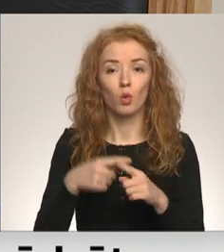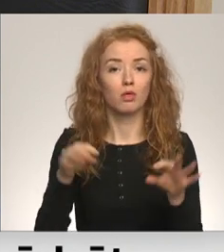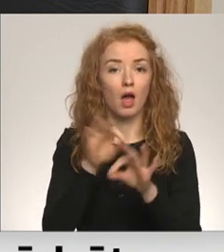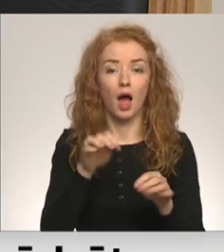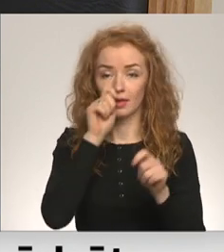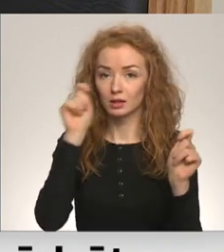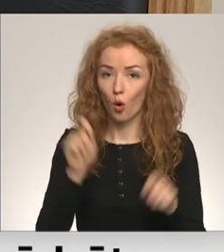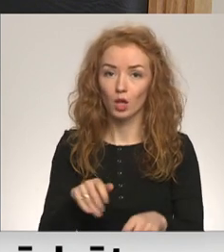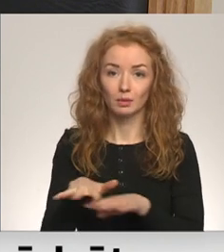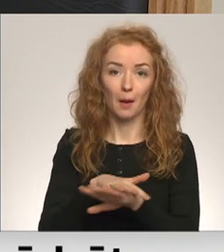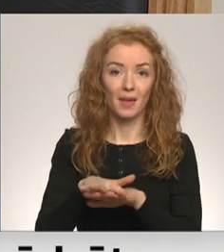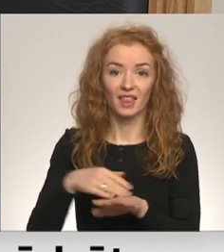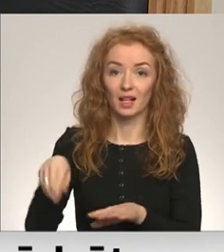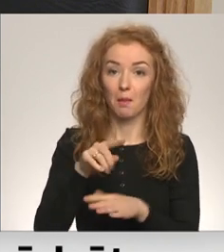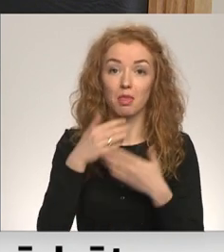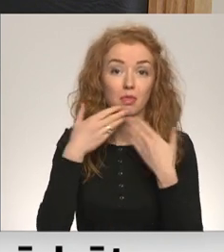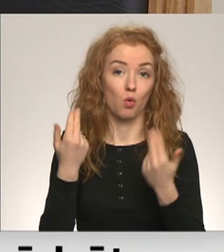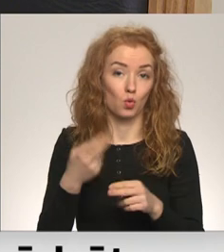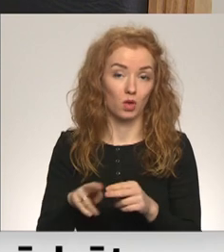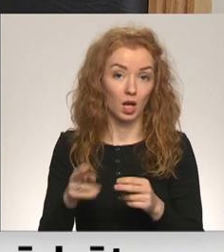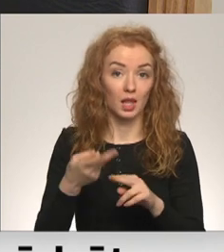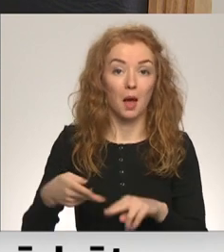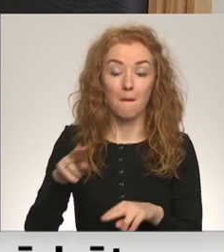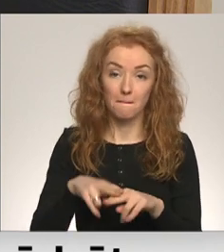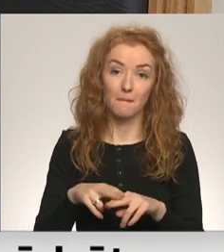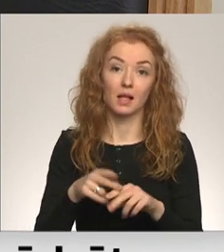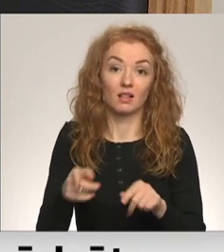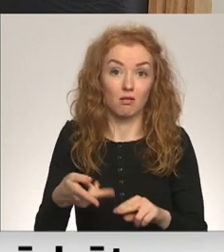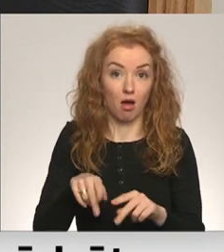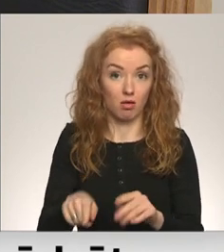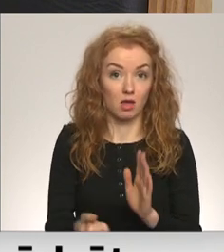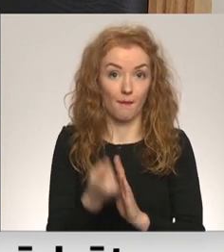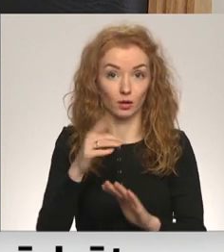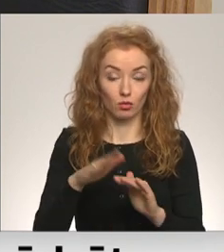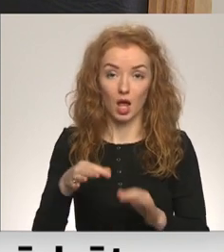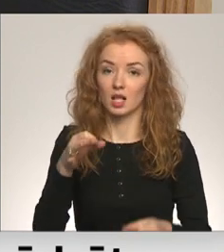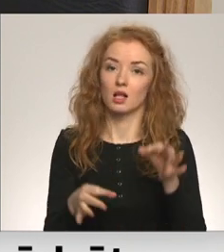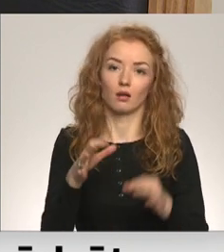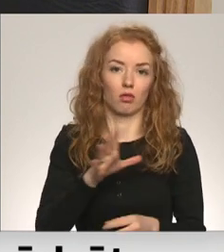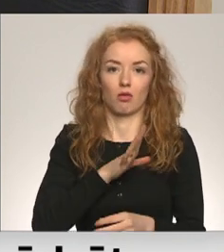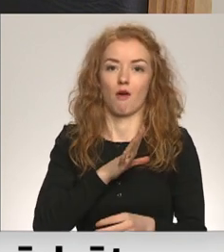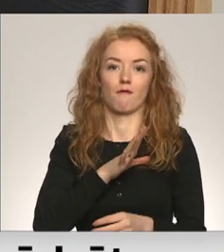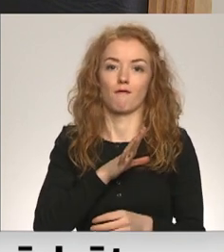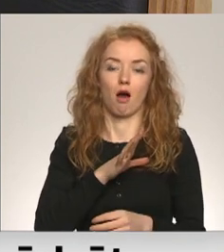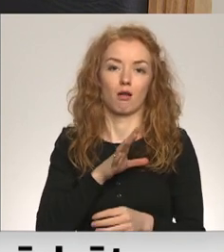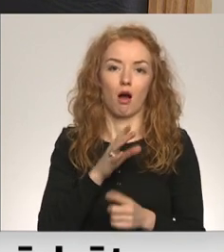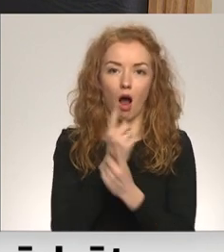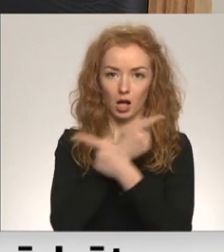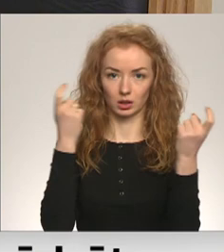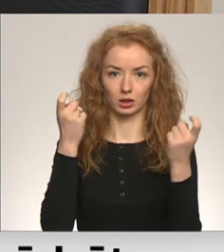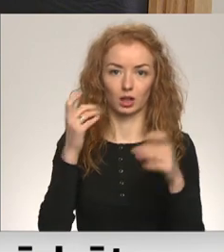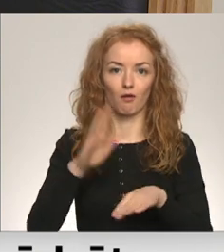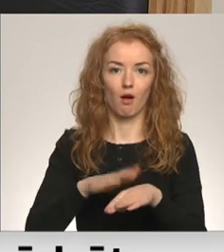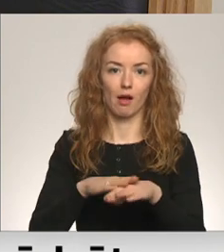sabiedrībai nav noderīti. Līdz ar to pastāvot šādiem apstākļiem tiesai nebija nekāda pamata atzīta par